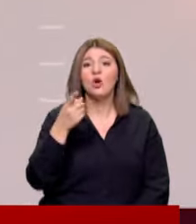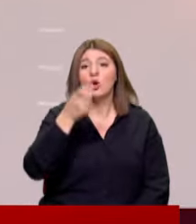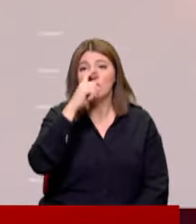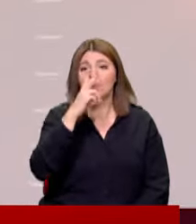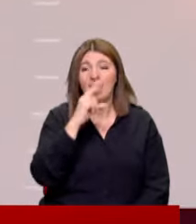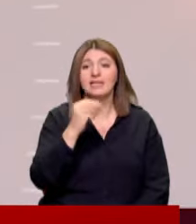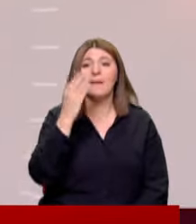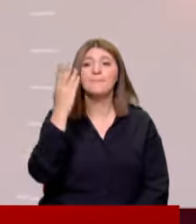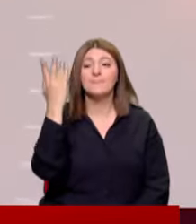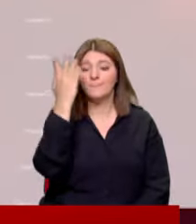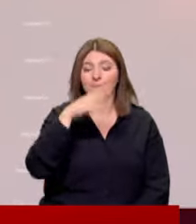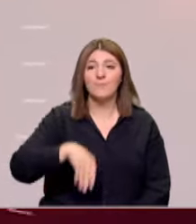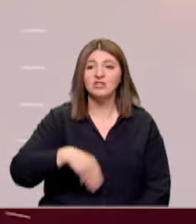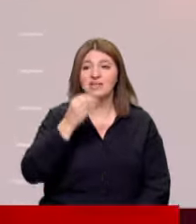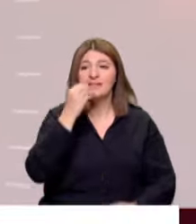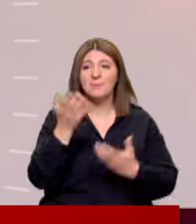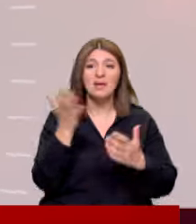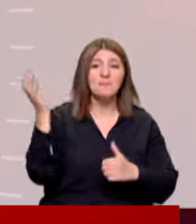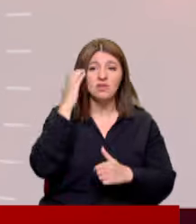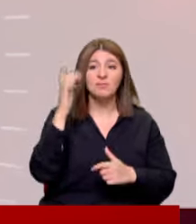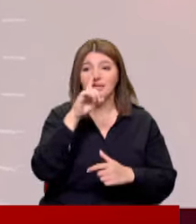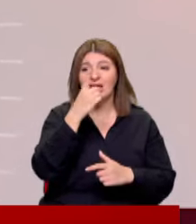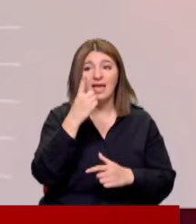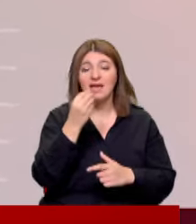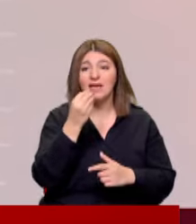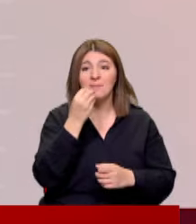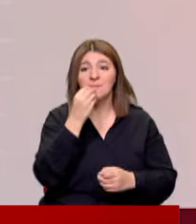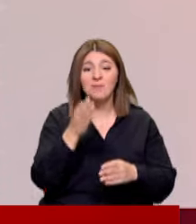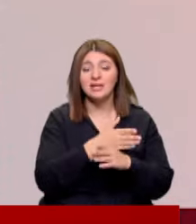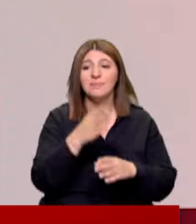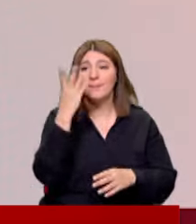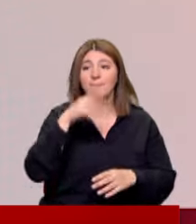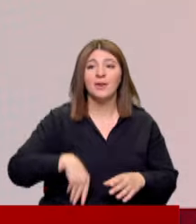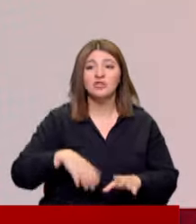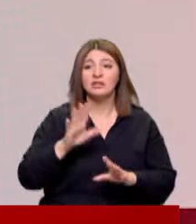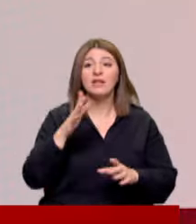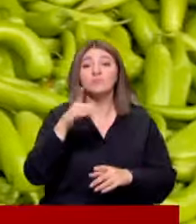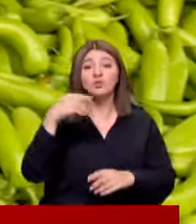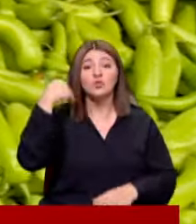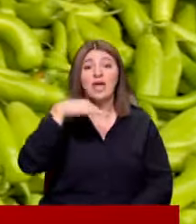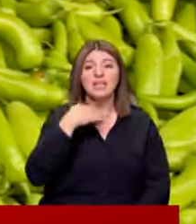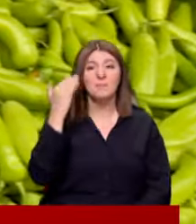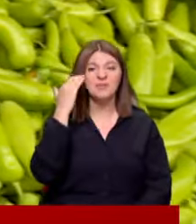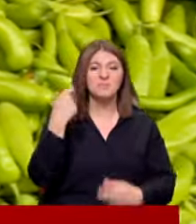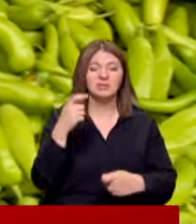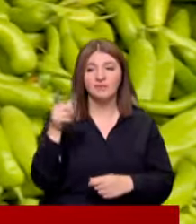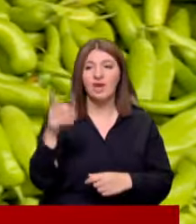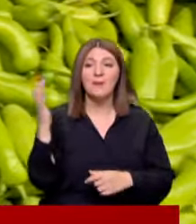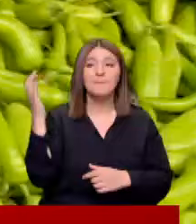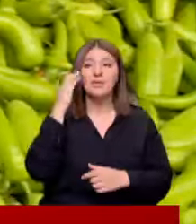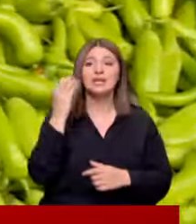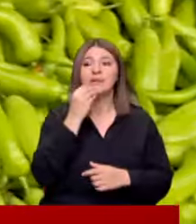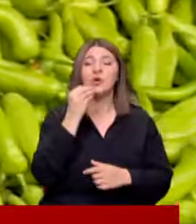beğendi patlıcan yemekleri sıralamasında zirvede ama tek malzeme patlıcan değil Maliyetini artıran kuzu eti Hünkar beğendi'nin ana